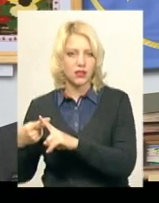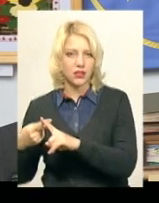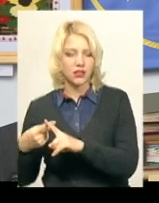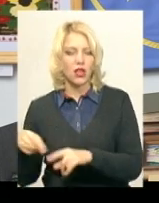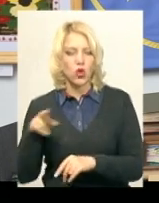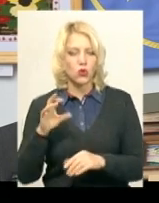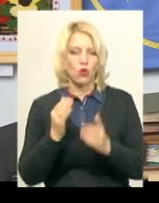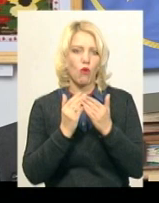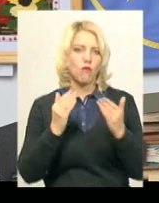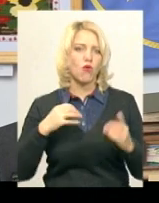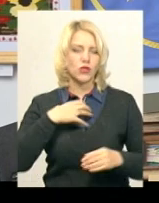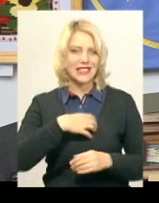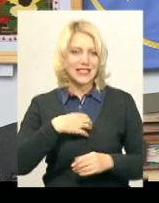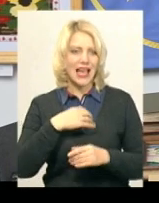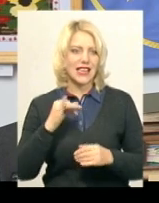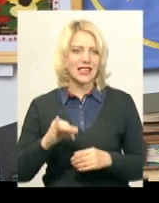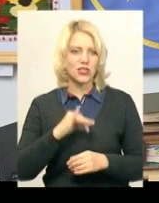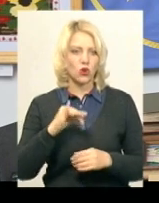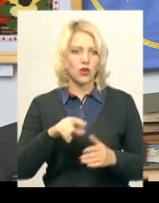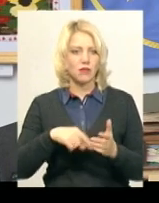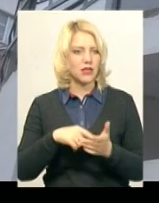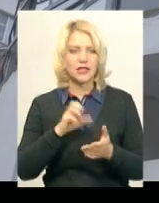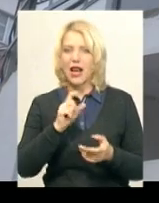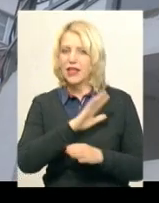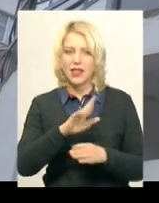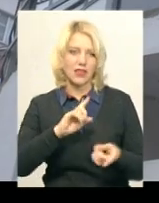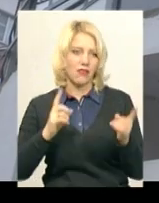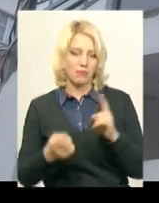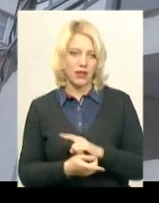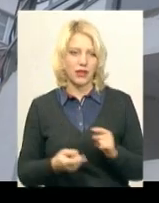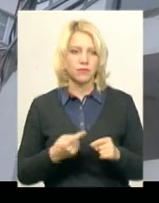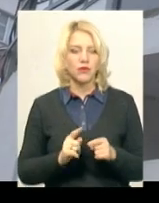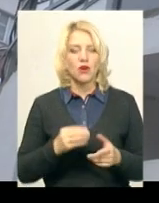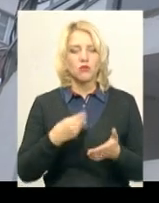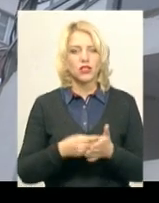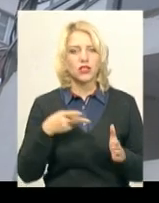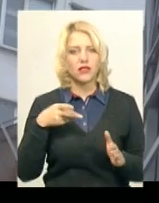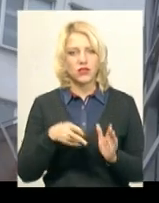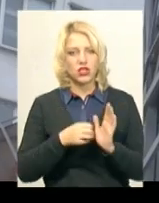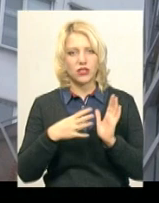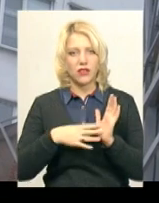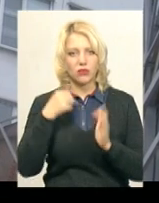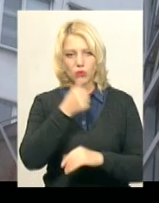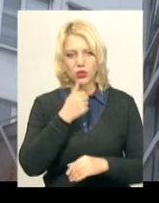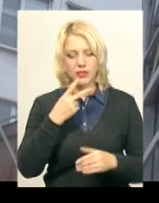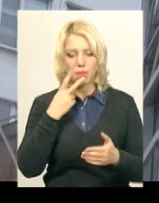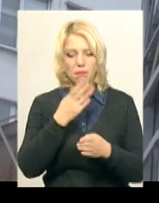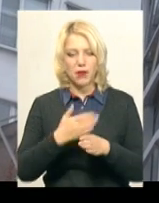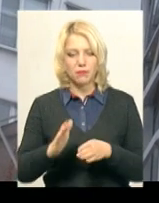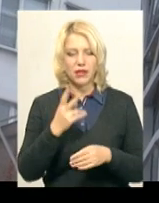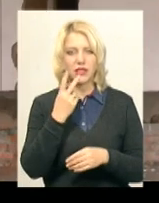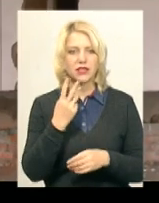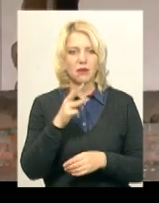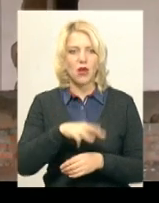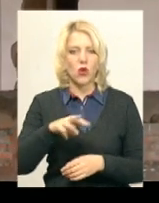музею історії міста, а не навпаки. У бюджеті Хмельницького на 2019 рік передбачили 3 мільйони гривень на